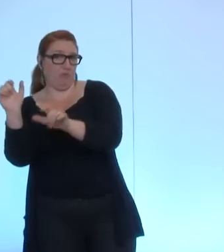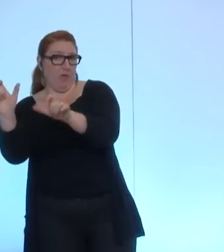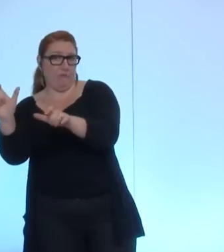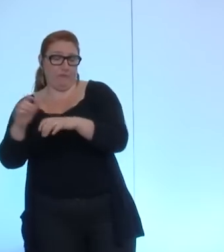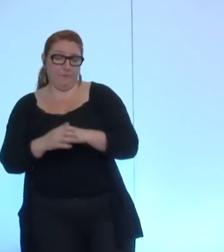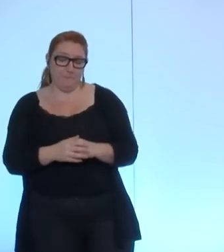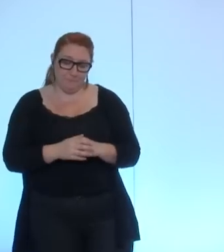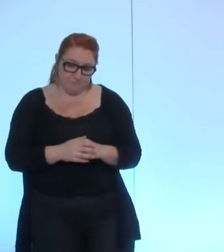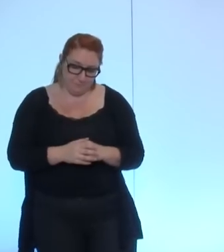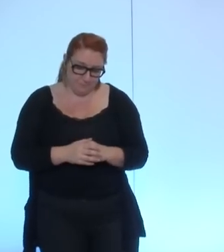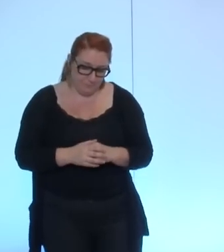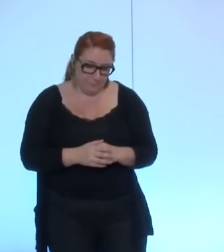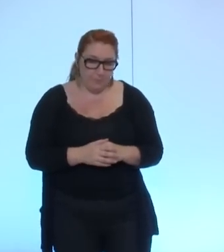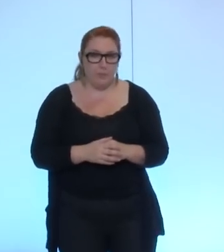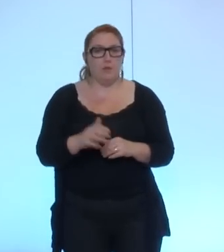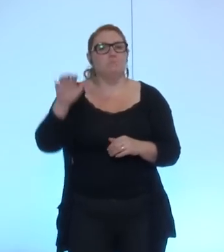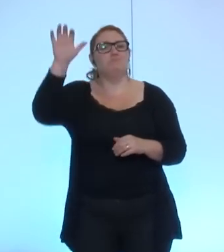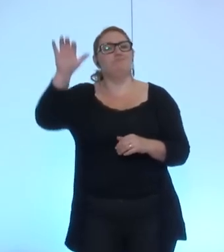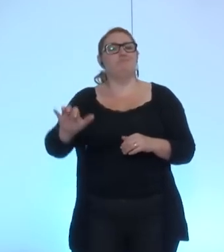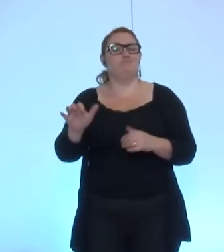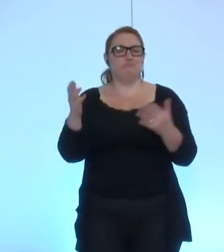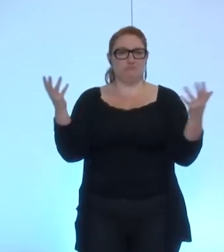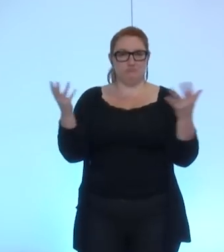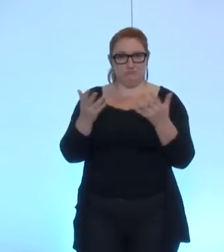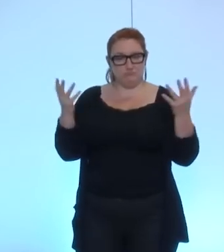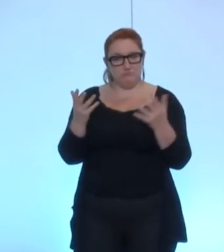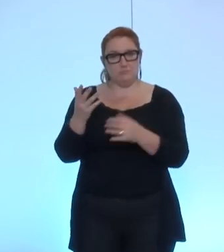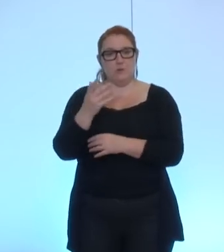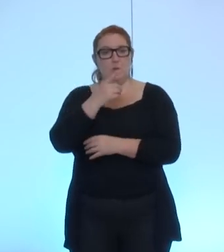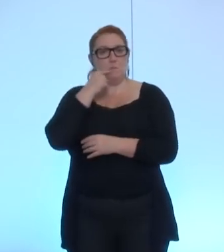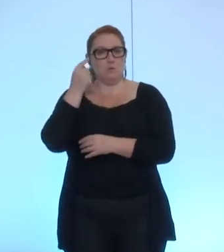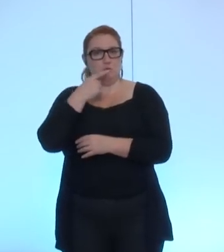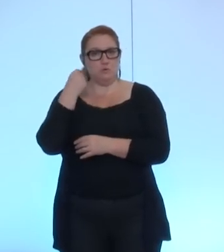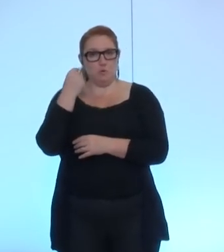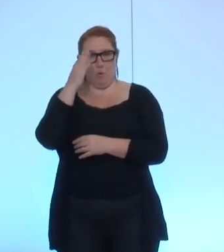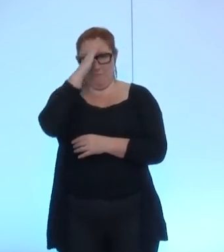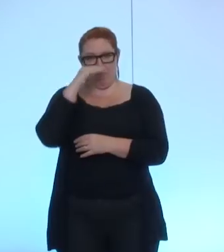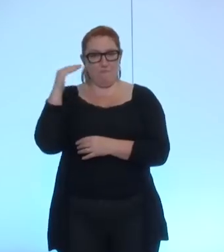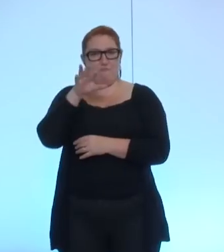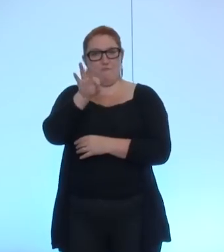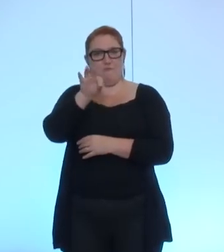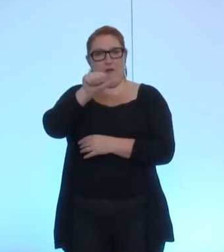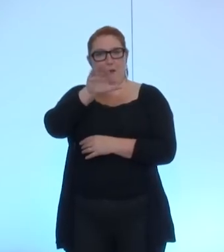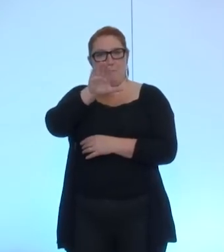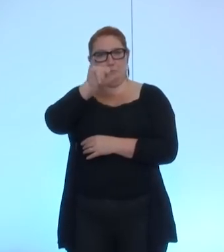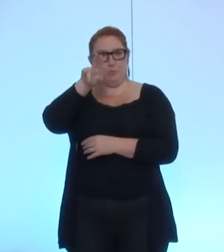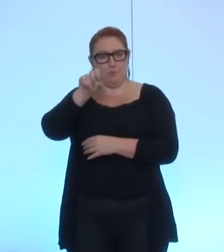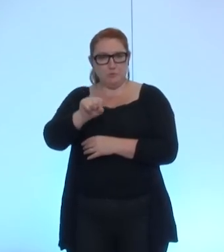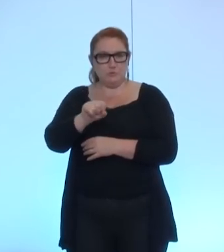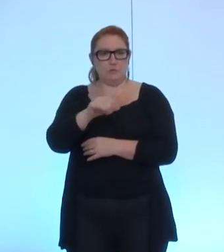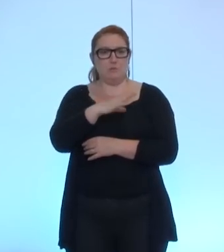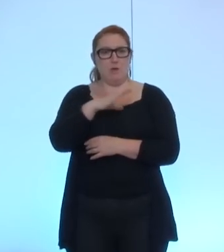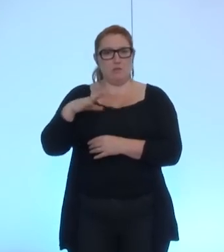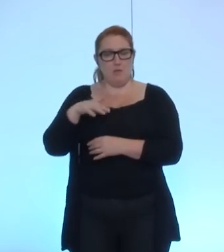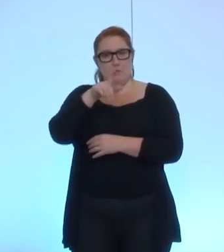lequel il est écrit monsieur Laurent Fabius a également chargé madame Annie Girardin de